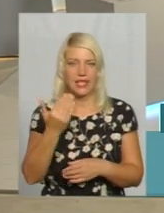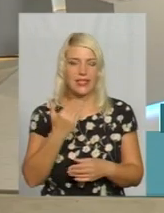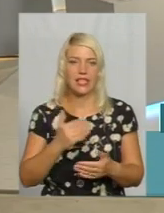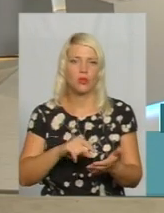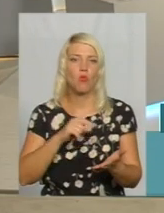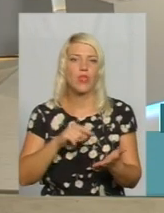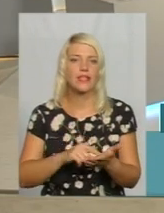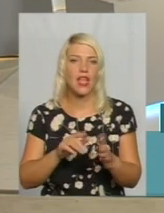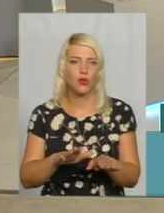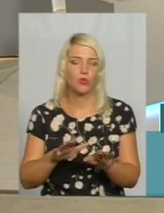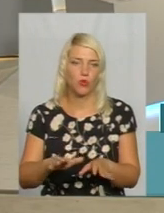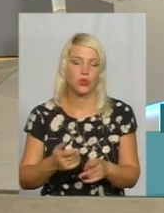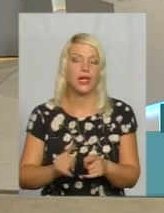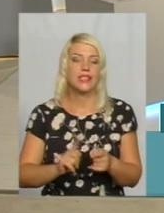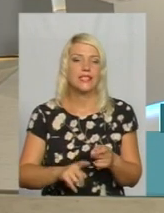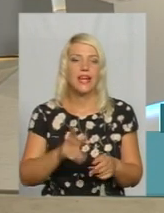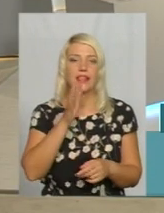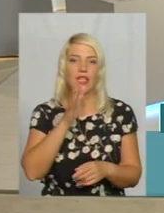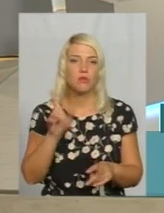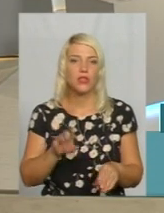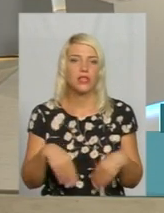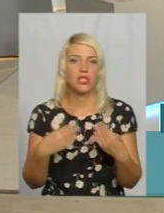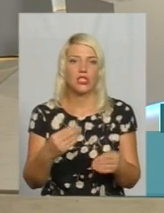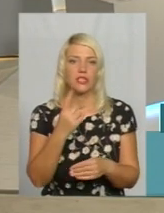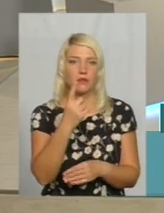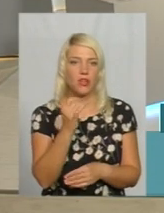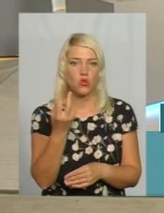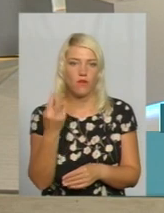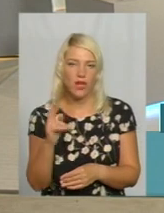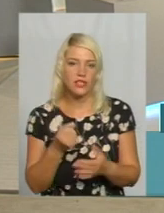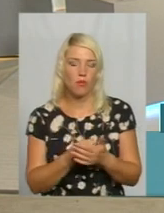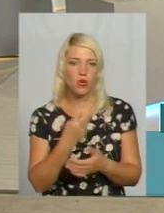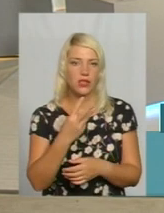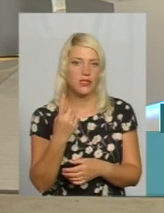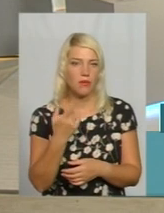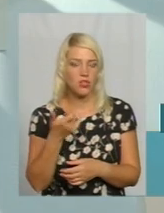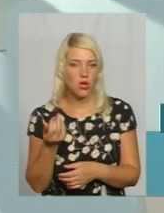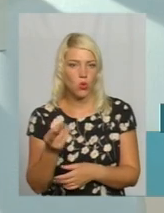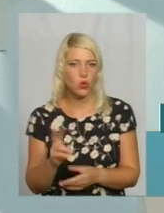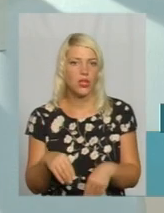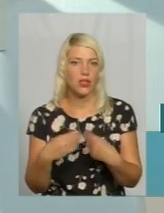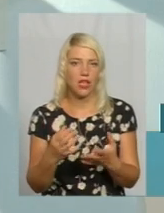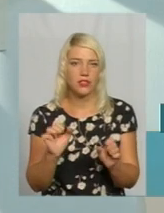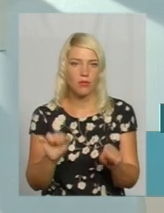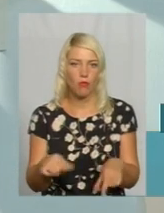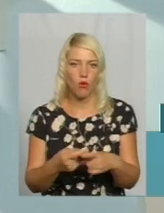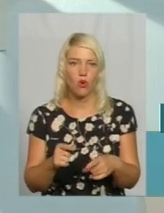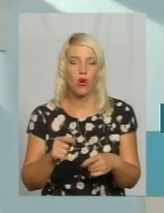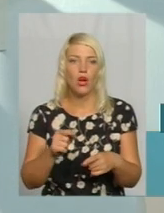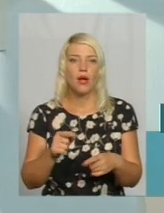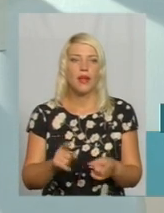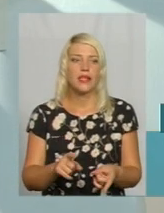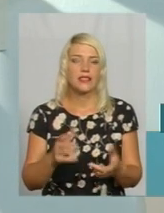Крім того, оцей термін, який дається з 1 вересня по 31 грудня, дасть змогу знайти механізм